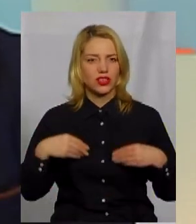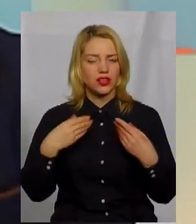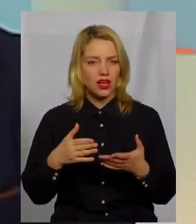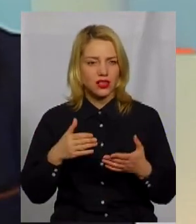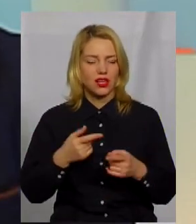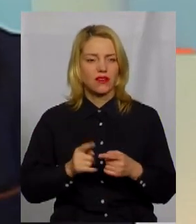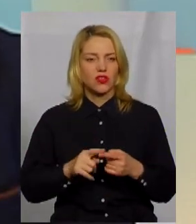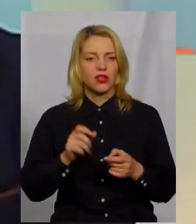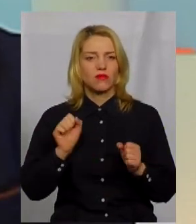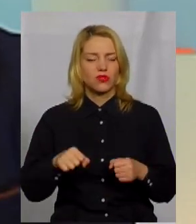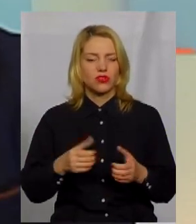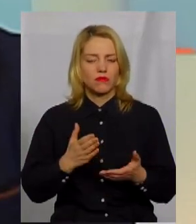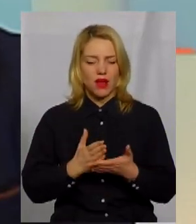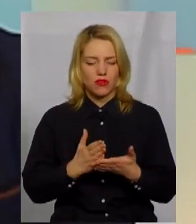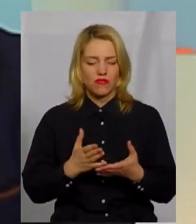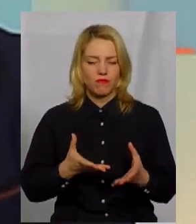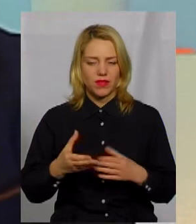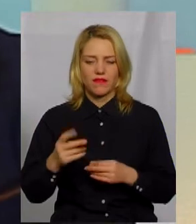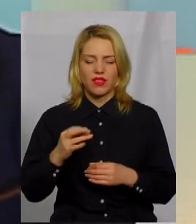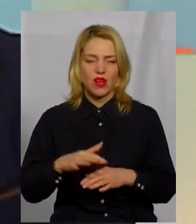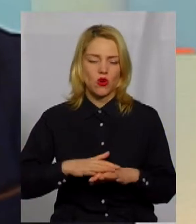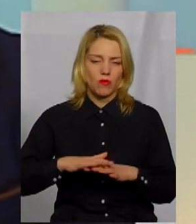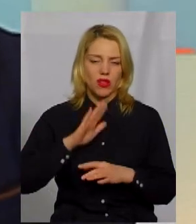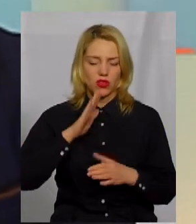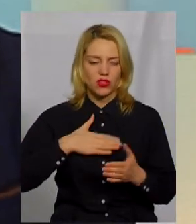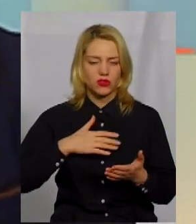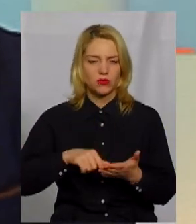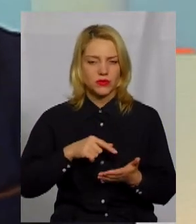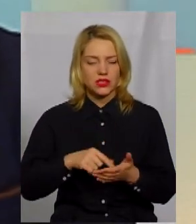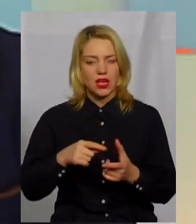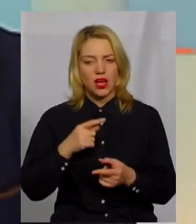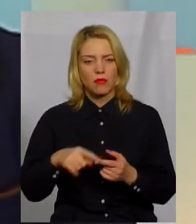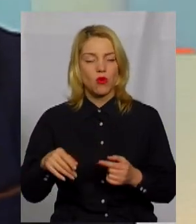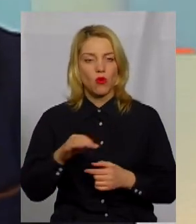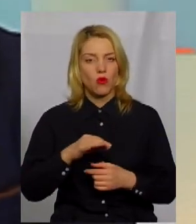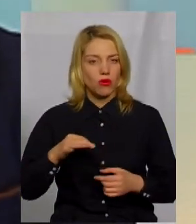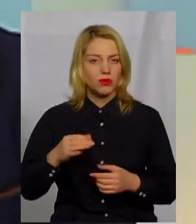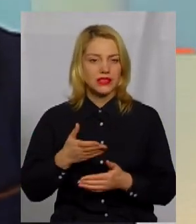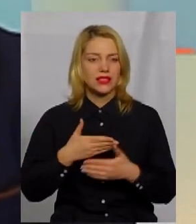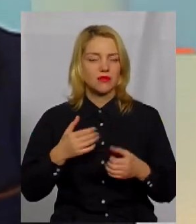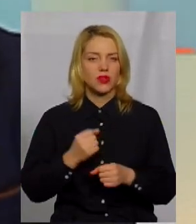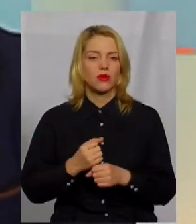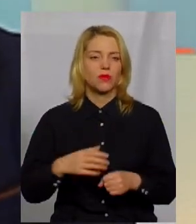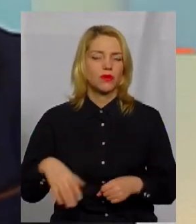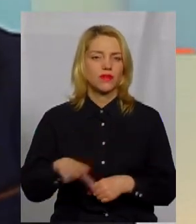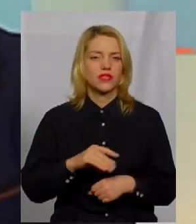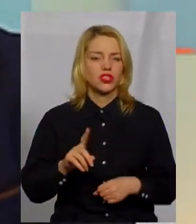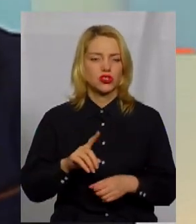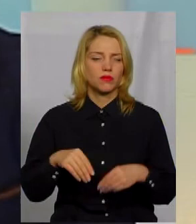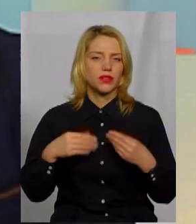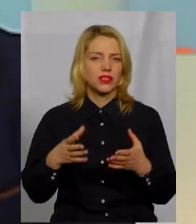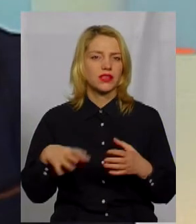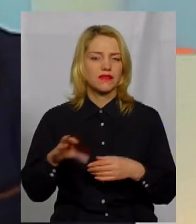матимуть вплив на громаду нашого міста або області, ми робимо усе, щоб надати усі